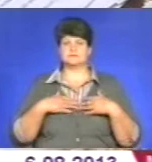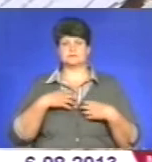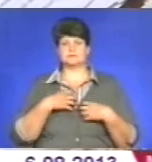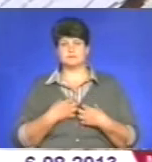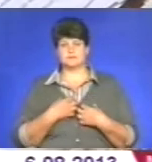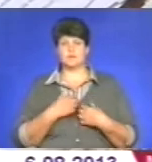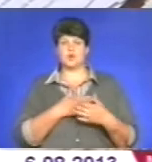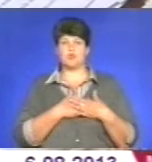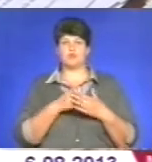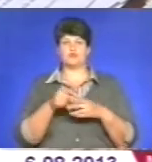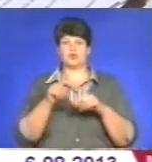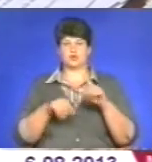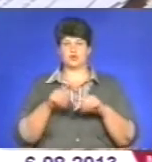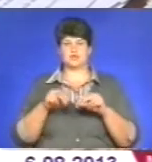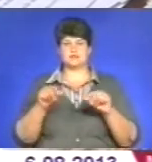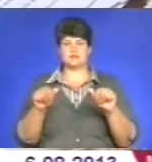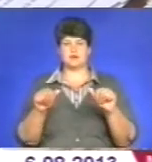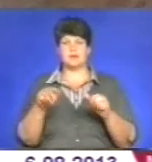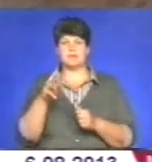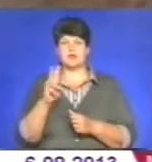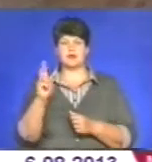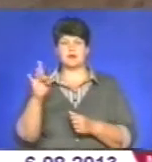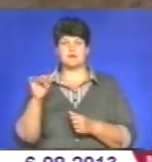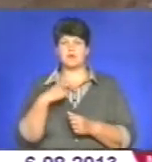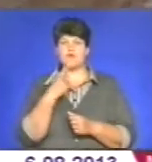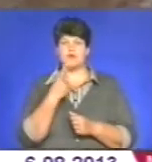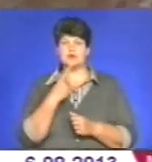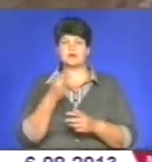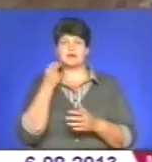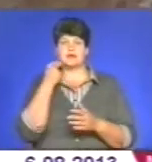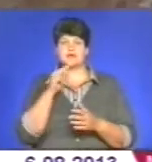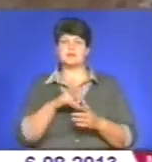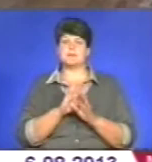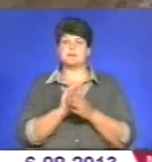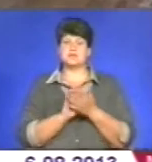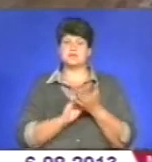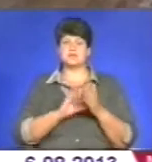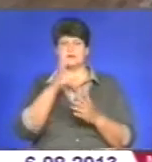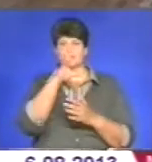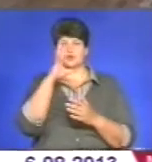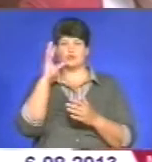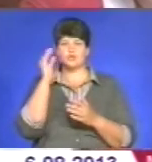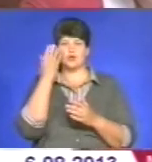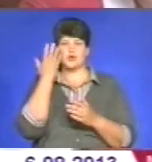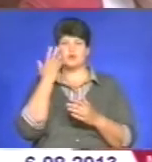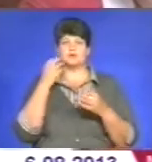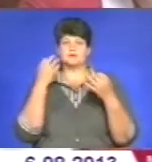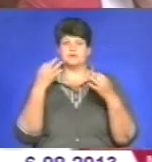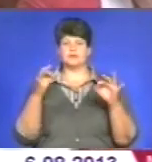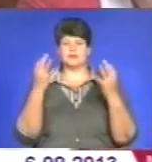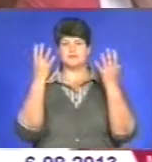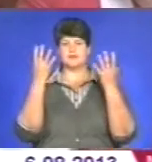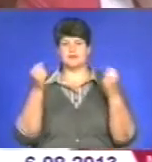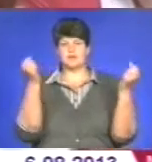любов до рідної землі. Марія Карпик каже, найкраще їй пишеться вночі, коли вільна від денних клопотів і